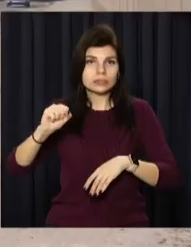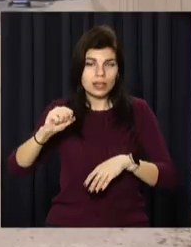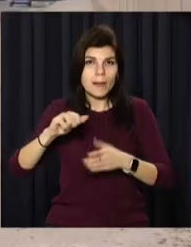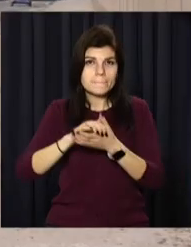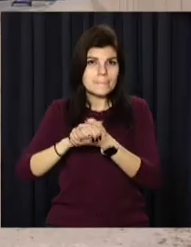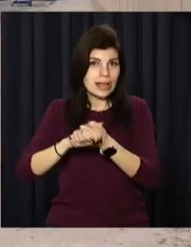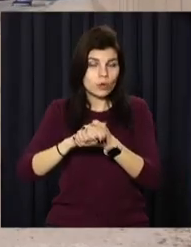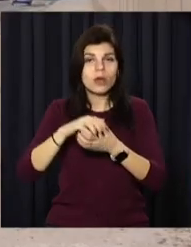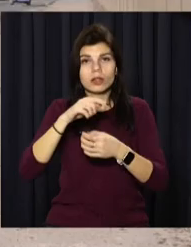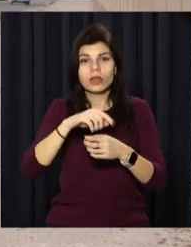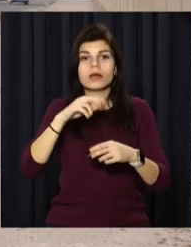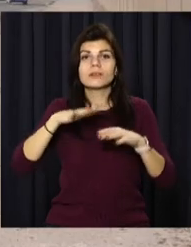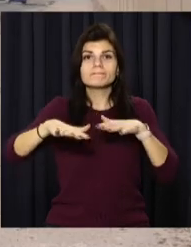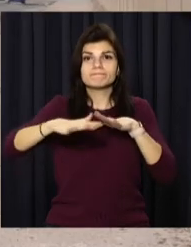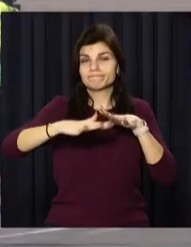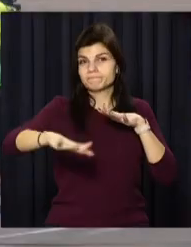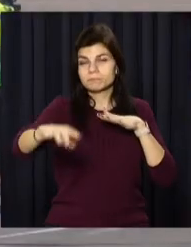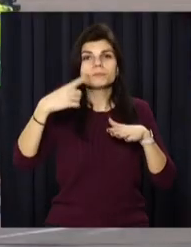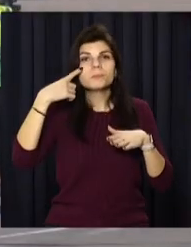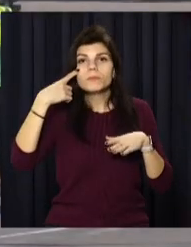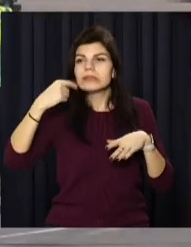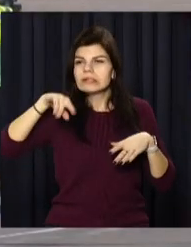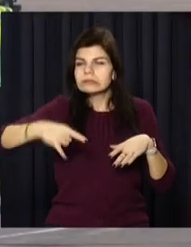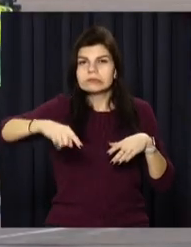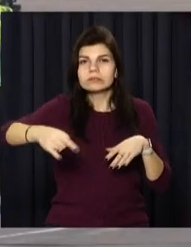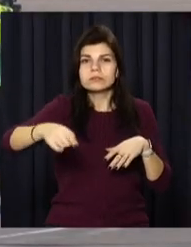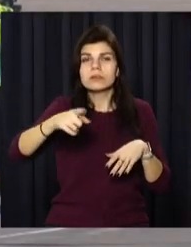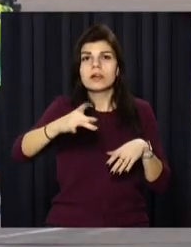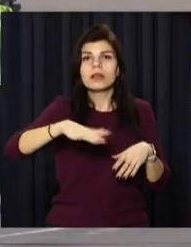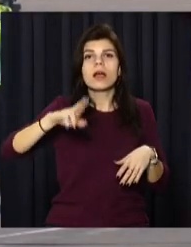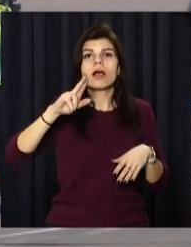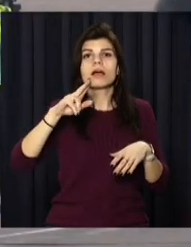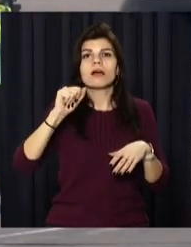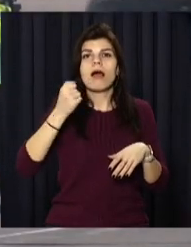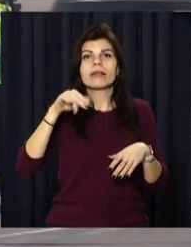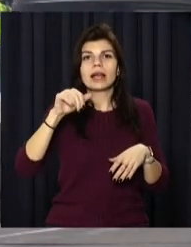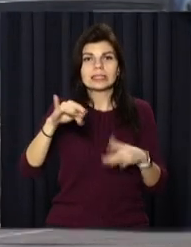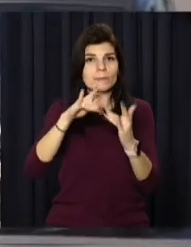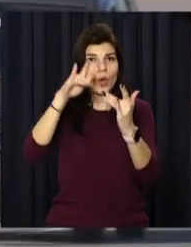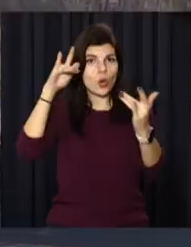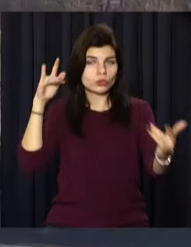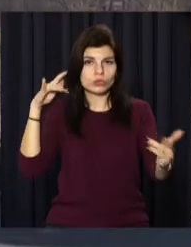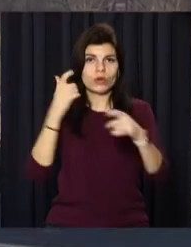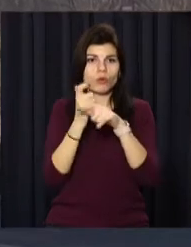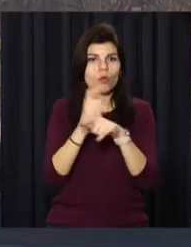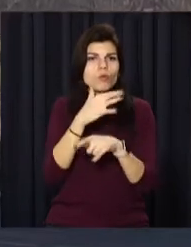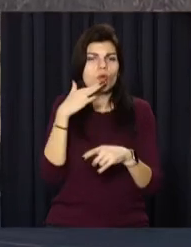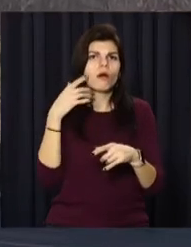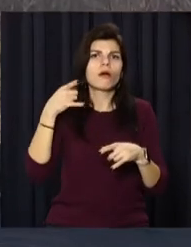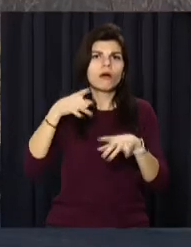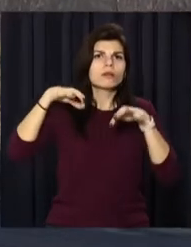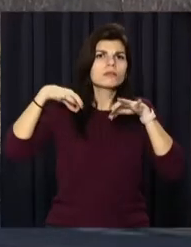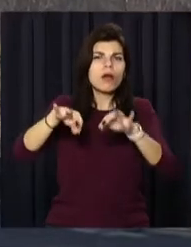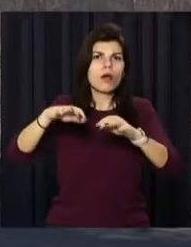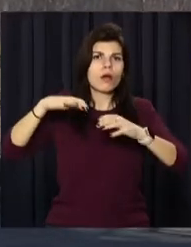відновлення будівництва південної об'їзної дороги в районі Кайдацького мосту великий трафік транзитного транспорту